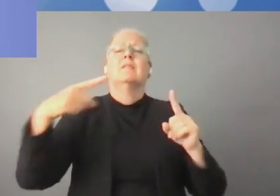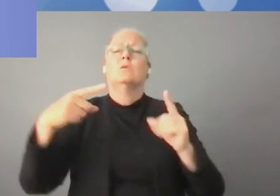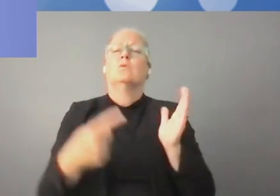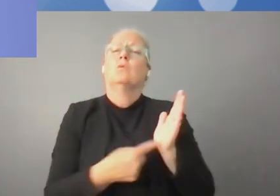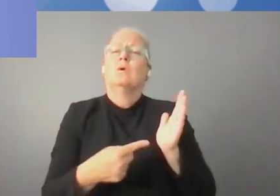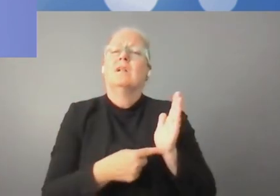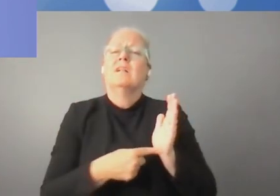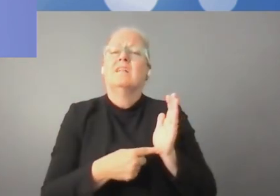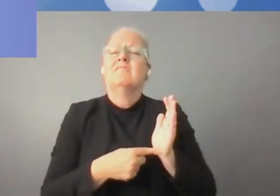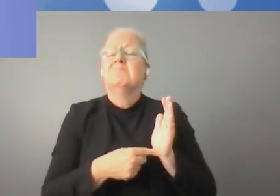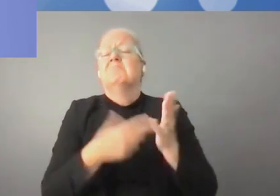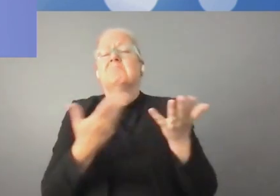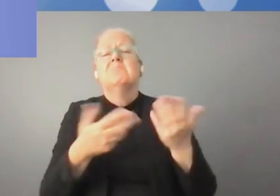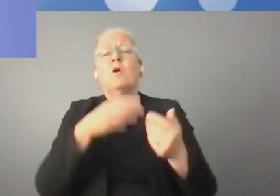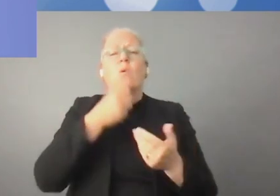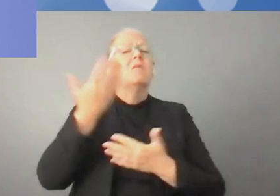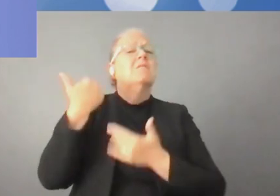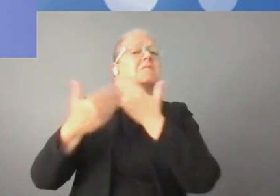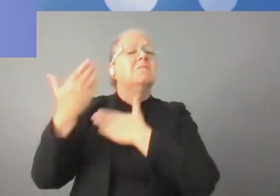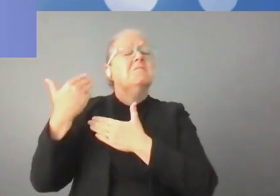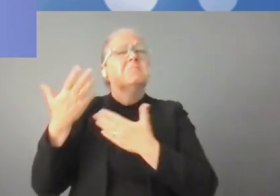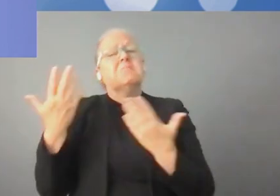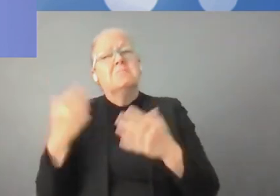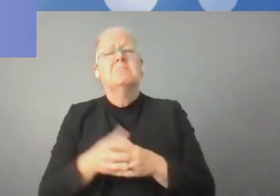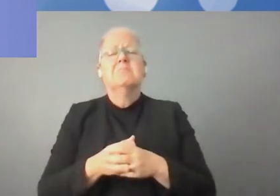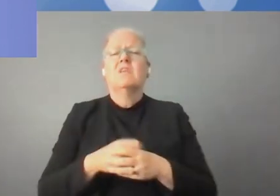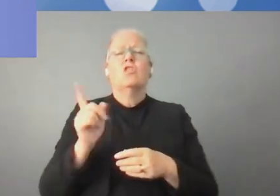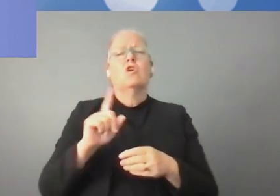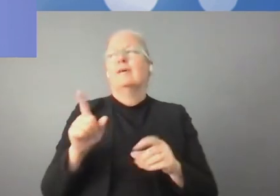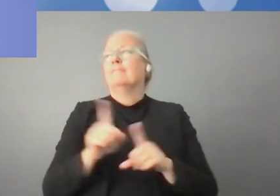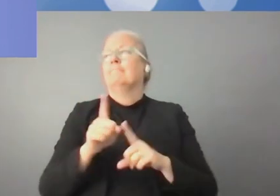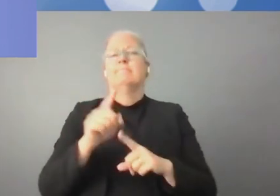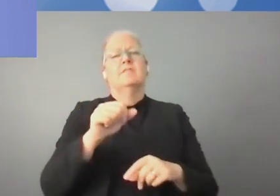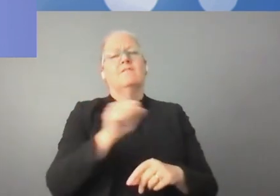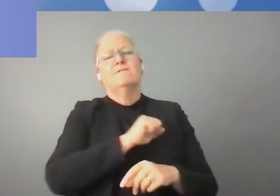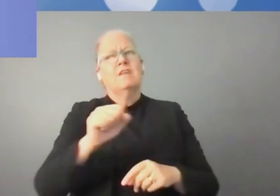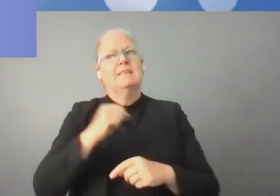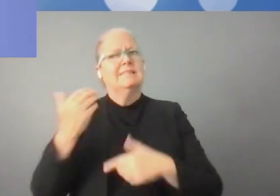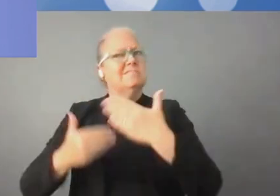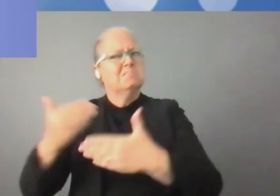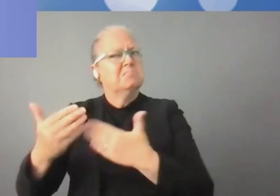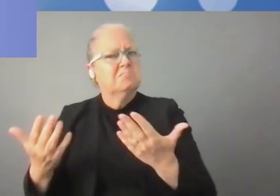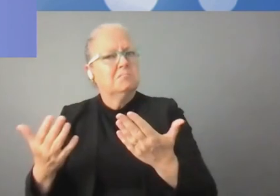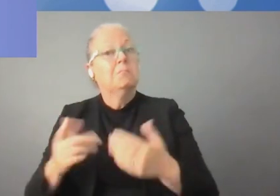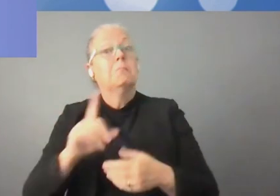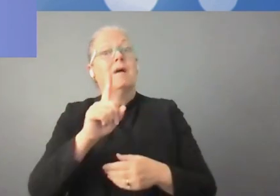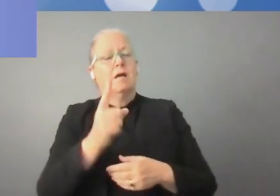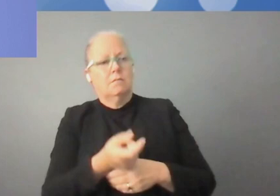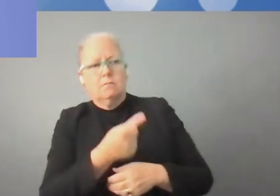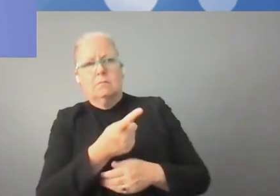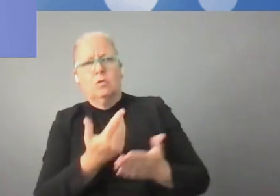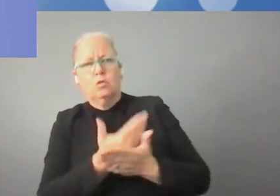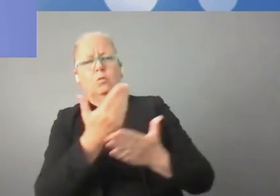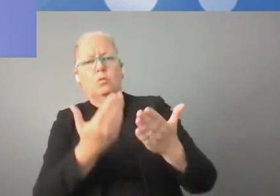d'une société concrète. Donc, ça concerne la société entière. Donc, le premier défi pour les entreprises,